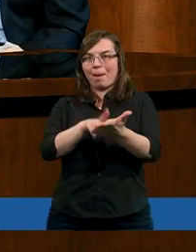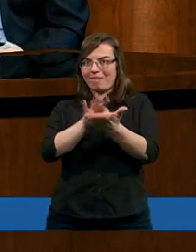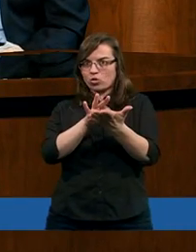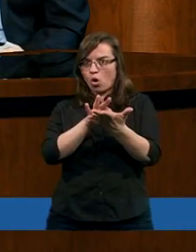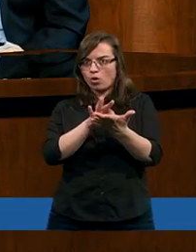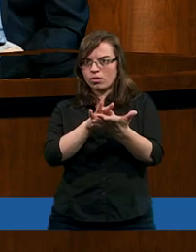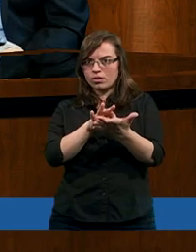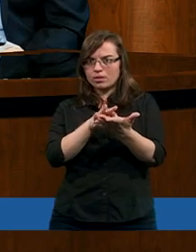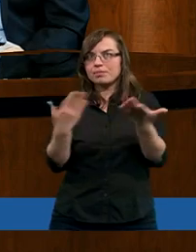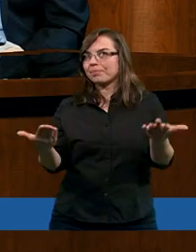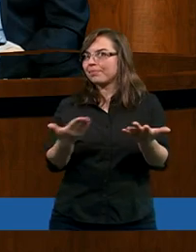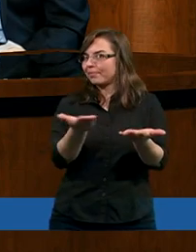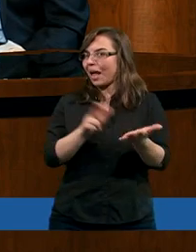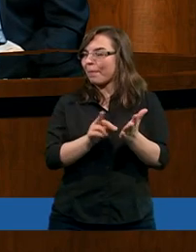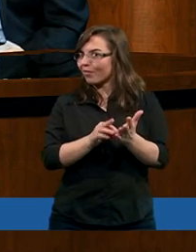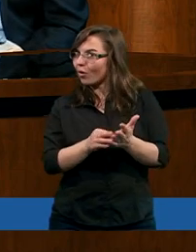Na pewno? Tak.